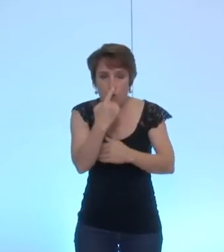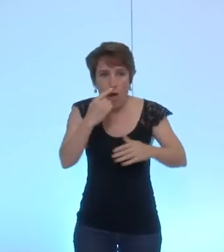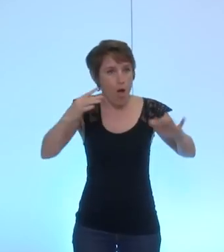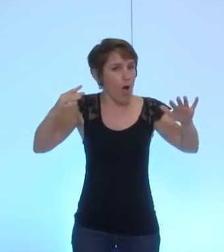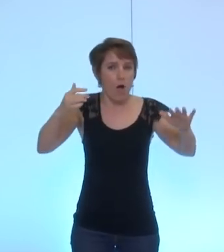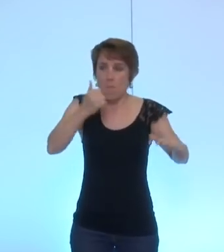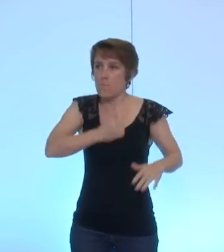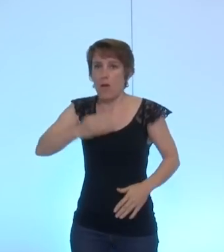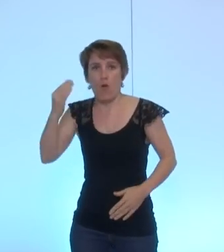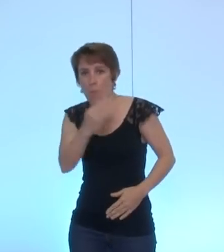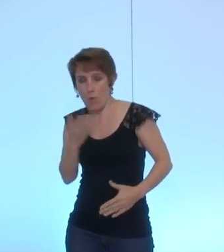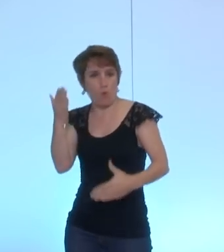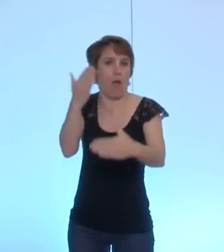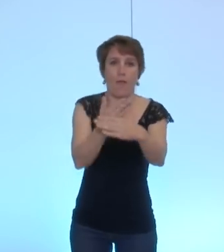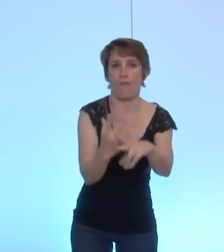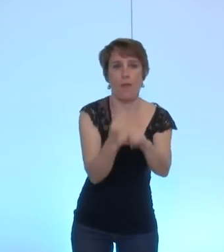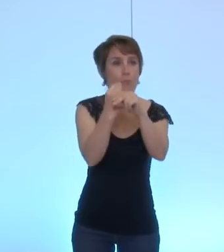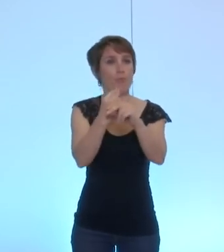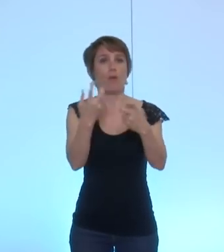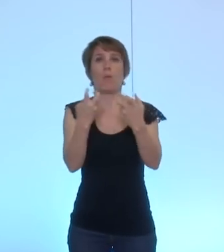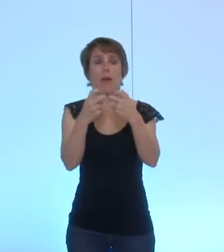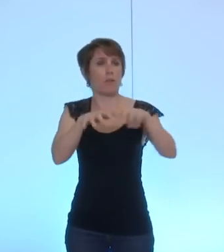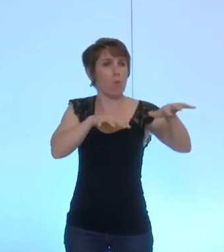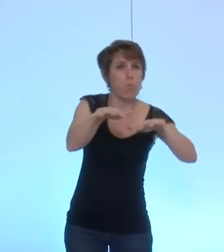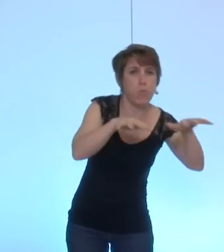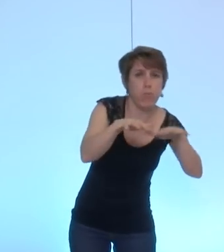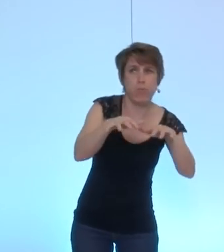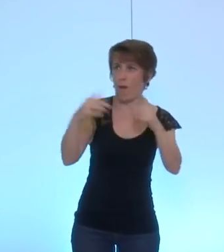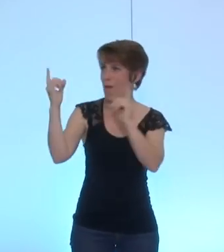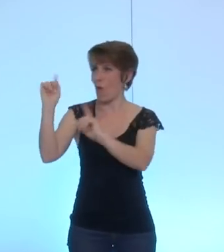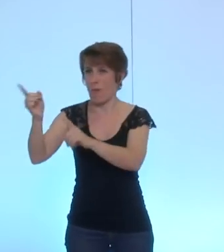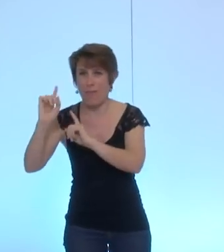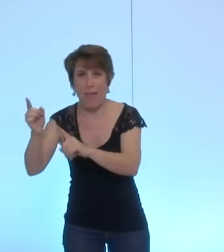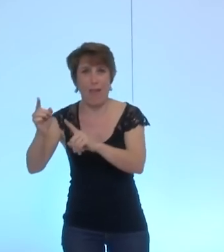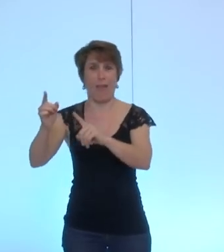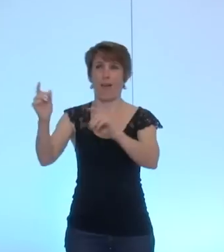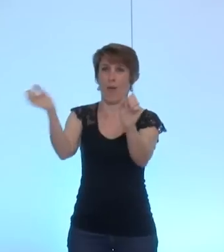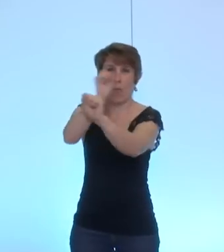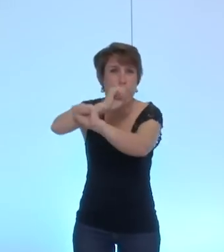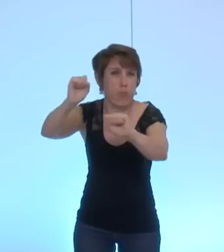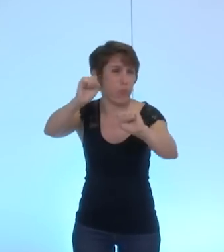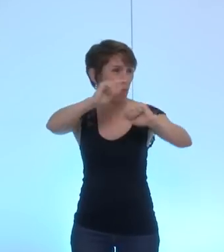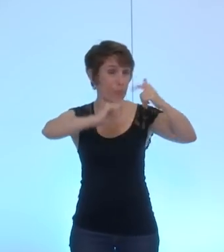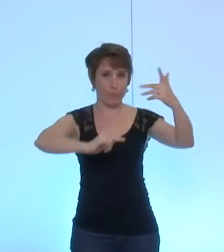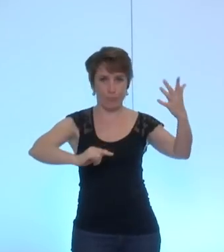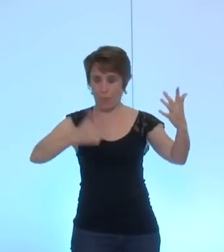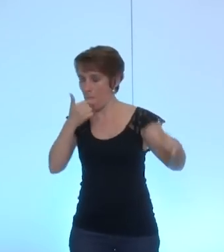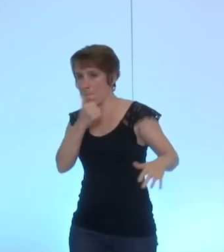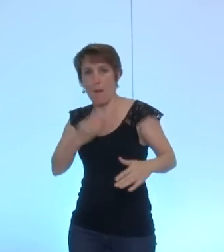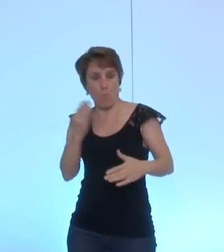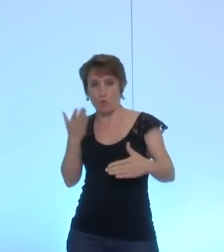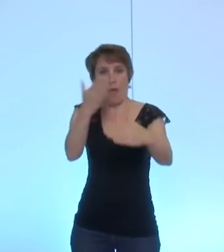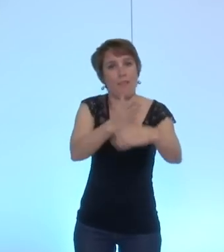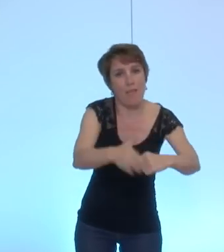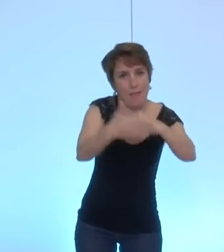comme les conflits armés les catastrophes naturelles les accidents industriels la loi du 7 juillet 2014 d